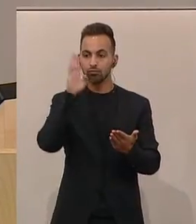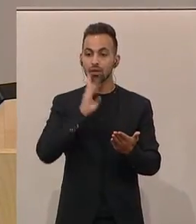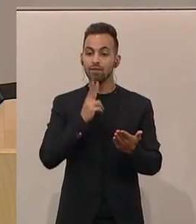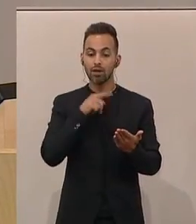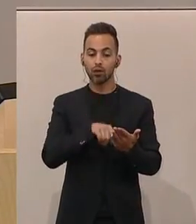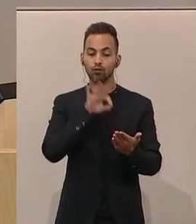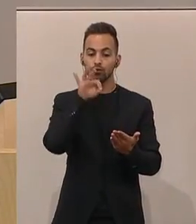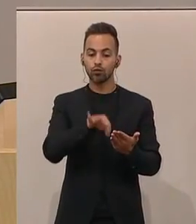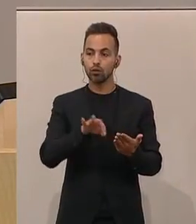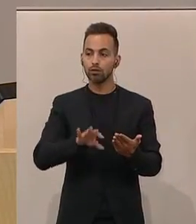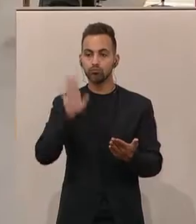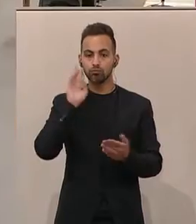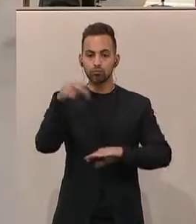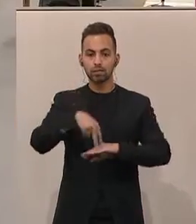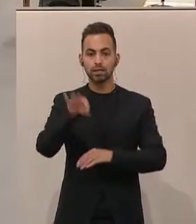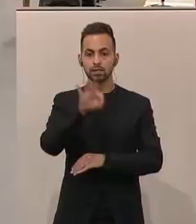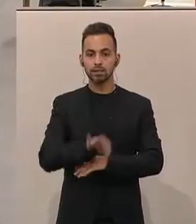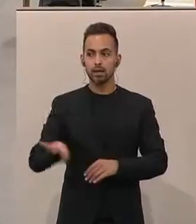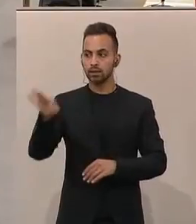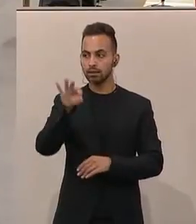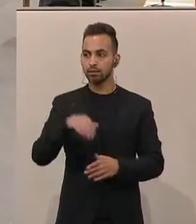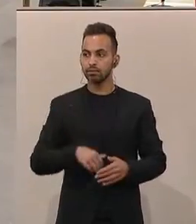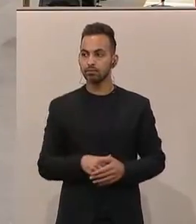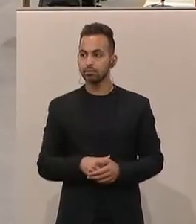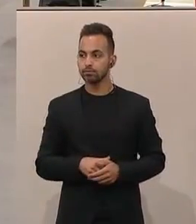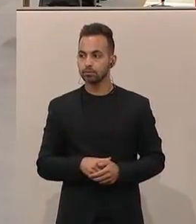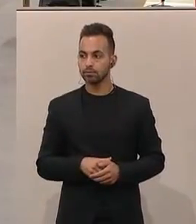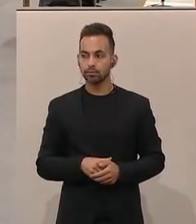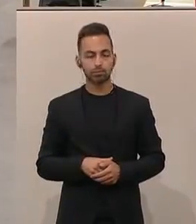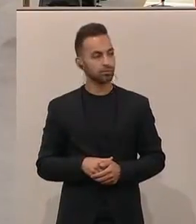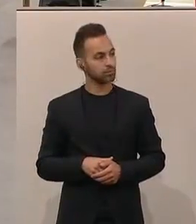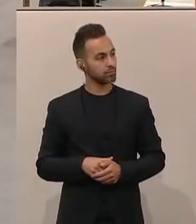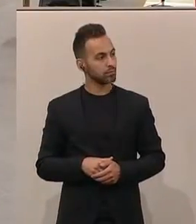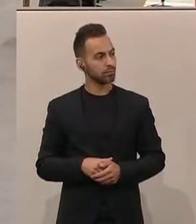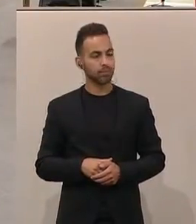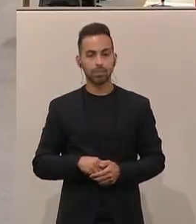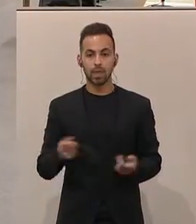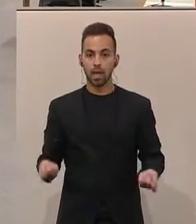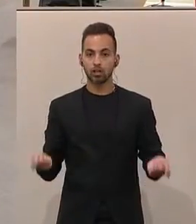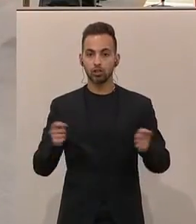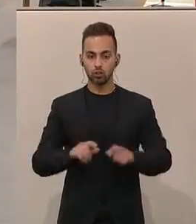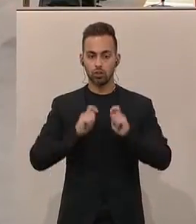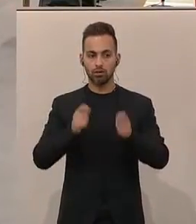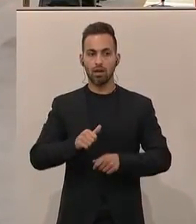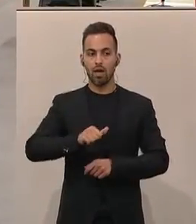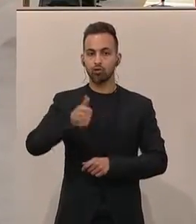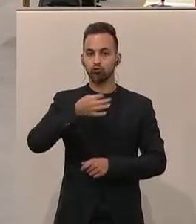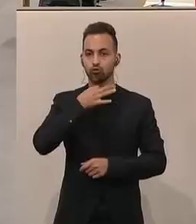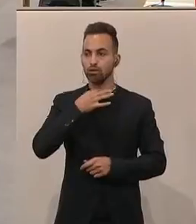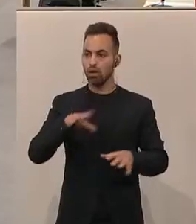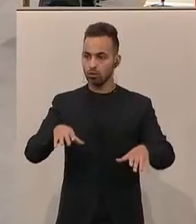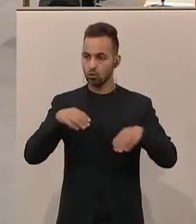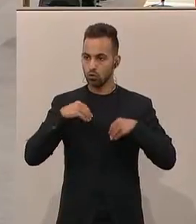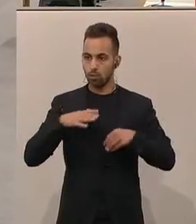die dafür eintreten, um ein Zeichen der Zustimmung. Damit ist der Entschließungsantrag auch einstimmig angenommen.